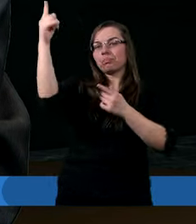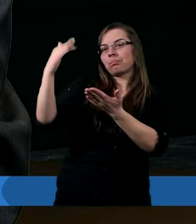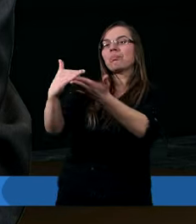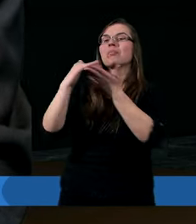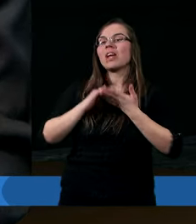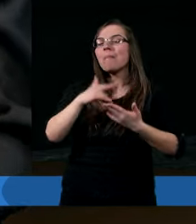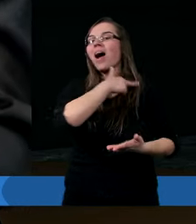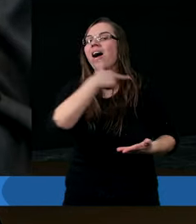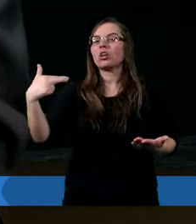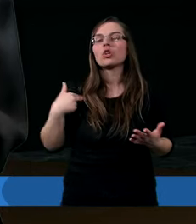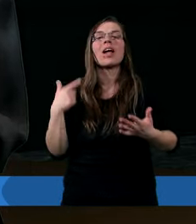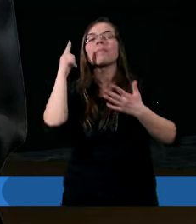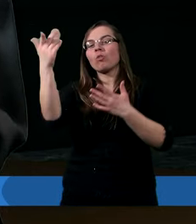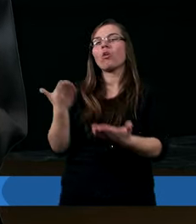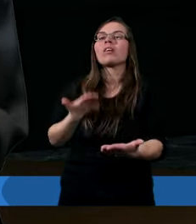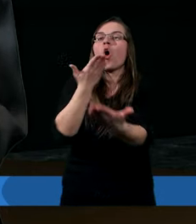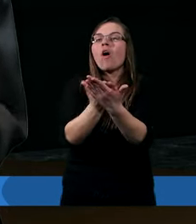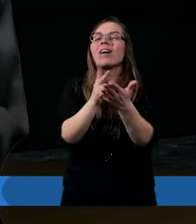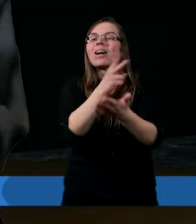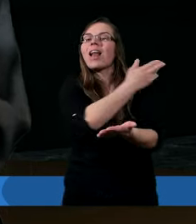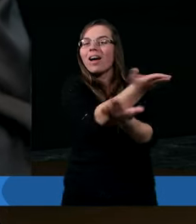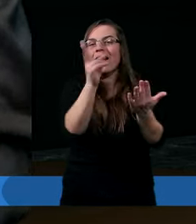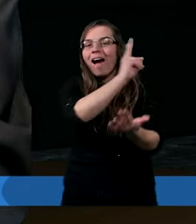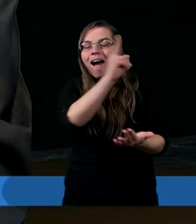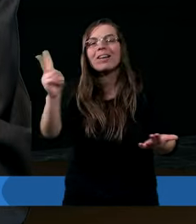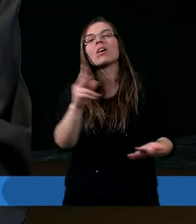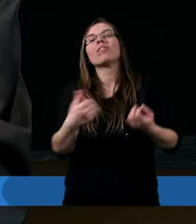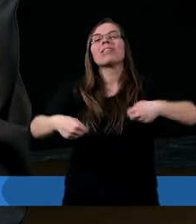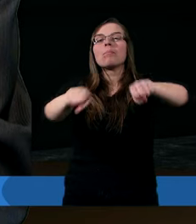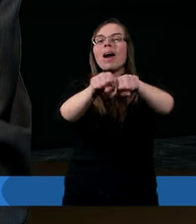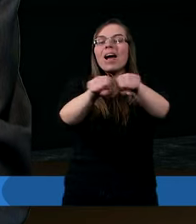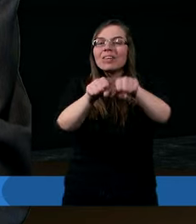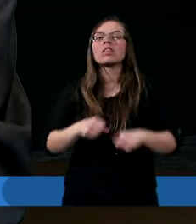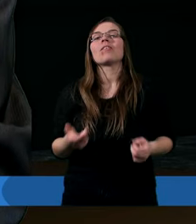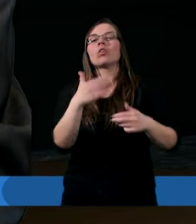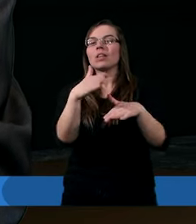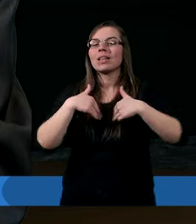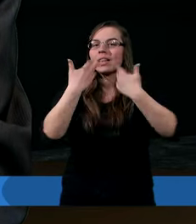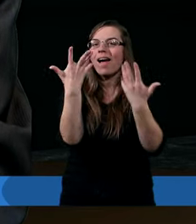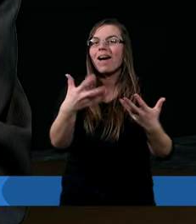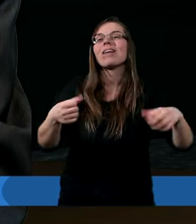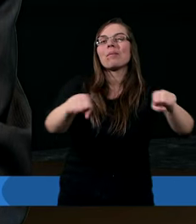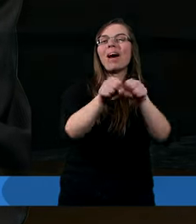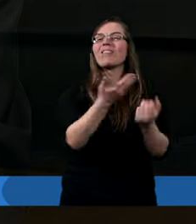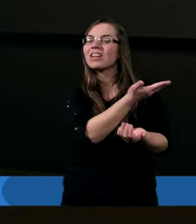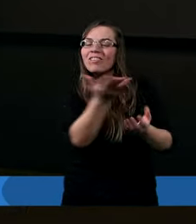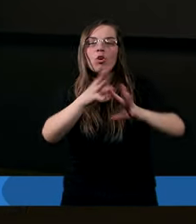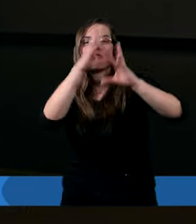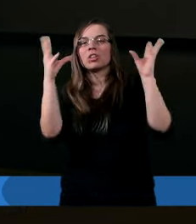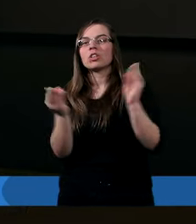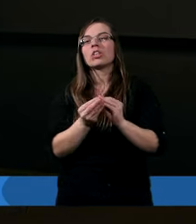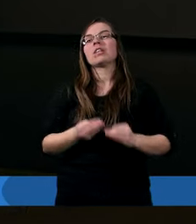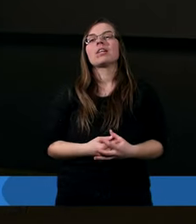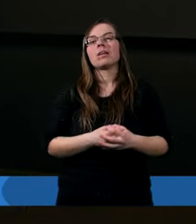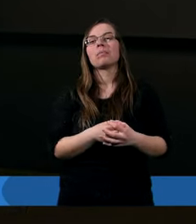przebacza. On nam oferuje swoją sprawiedliwość. Chce nam dać tę sprawiedliwość. W